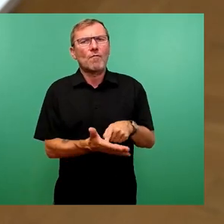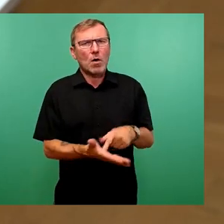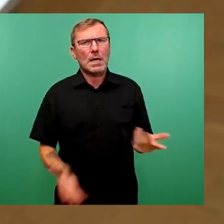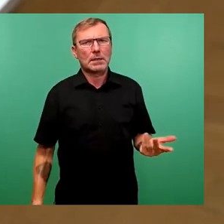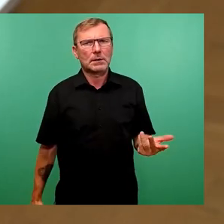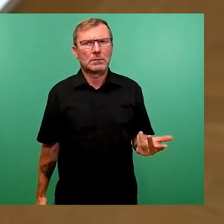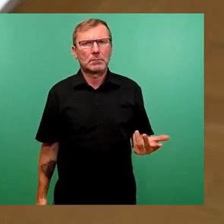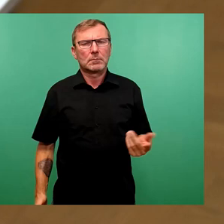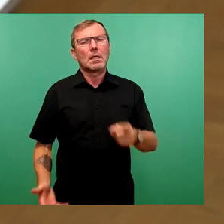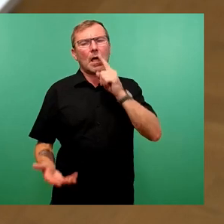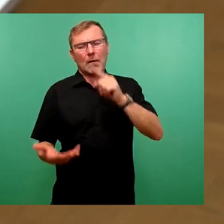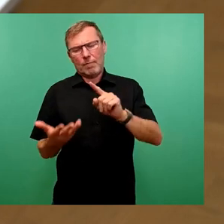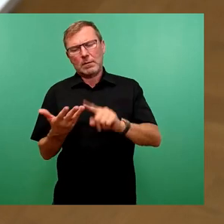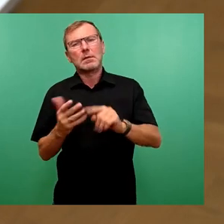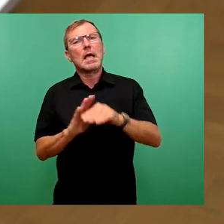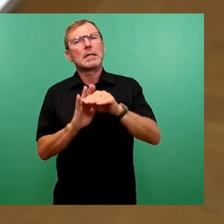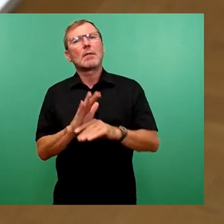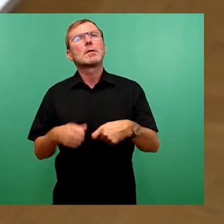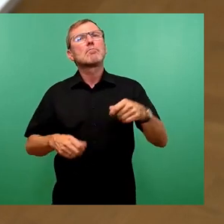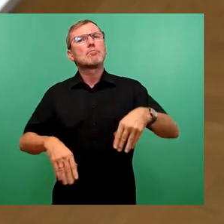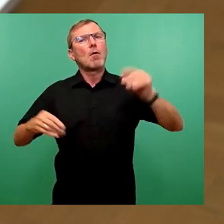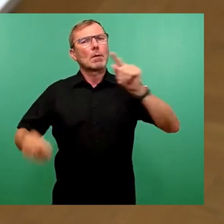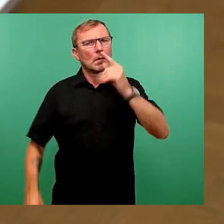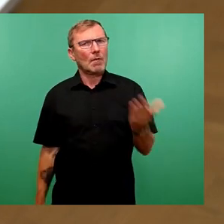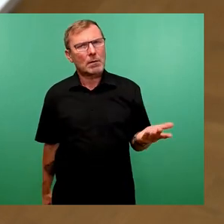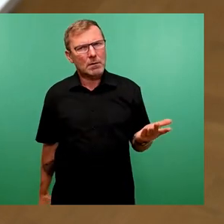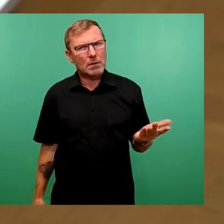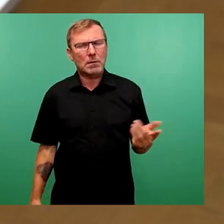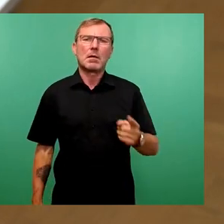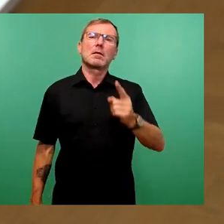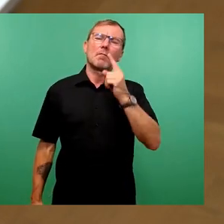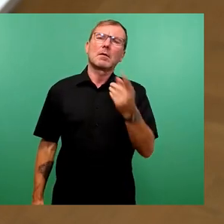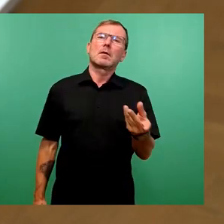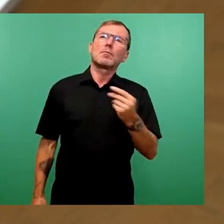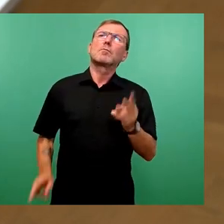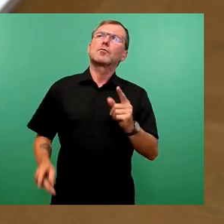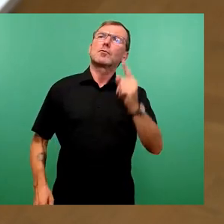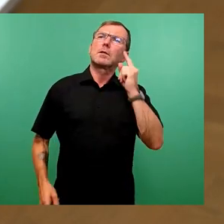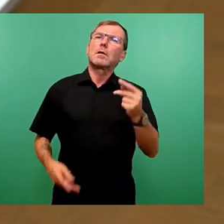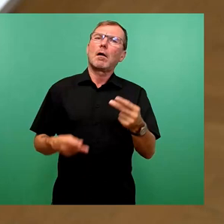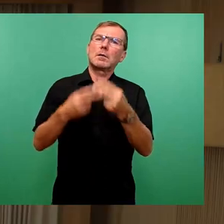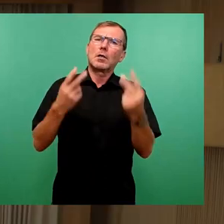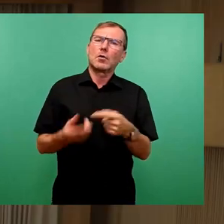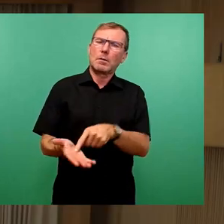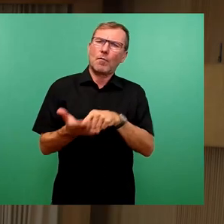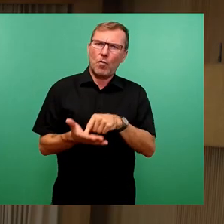Wann ist der Termin für den Baubeginn? Und wann bekommt der Stadtrat das Bäder-Konzept vorgelegt?